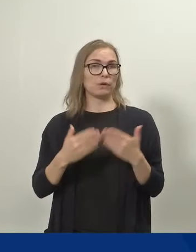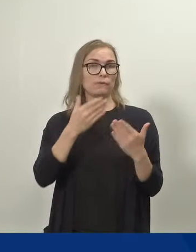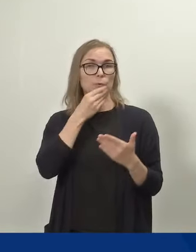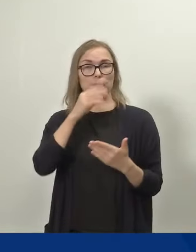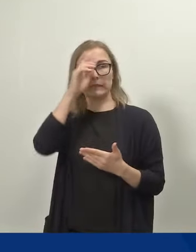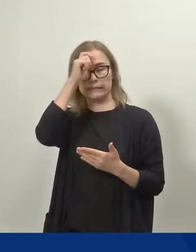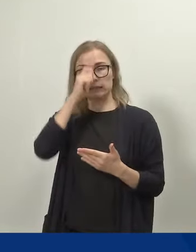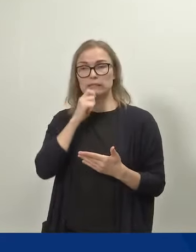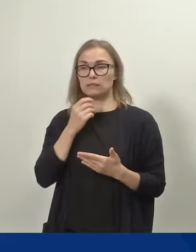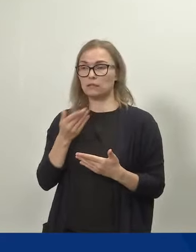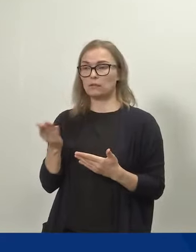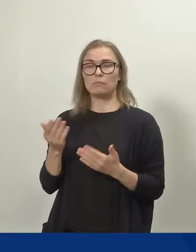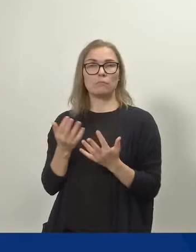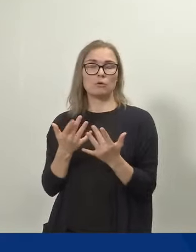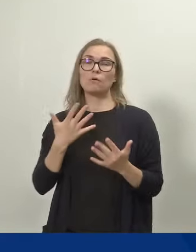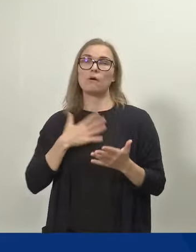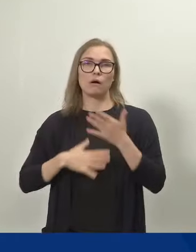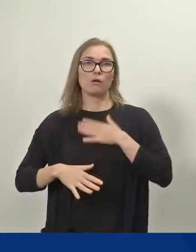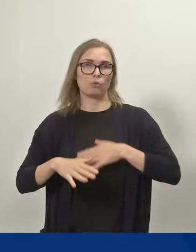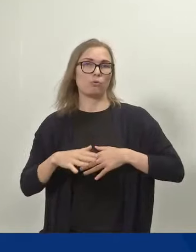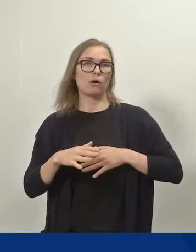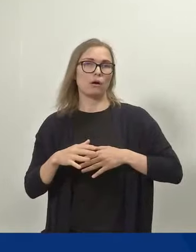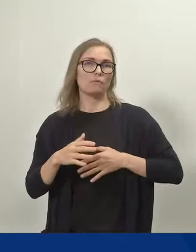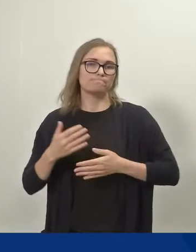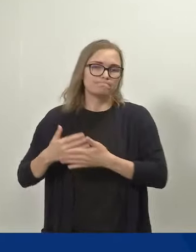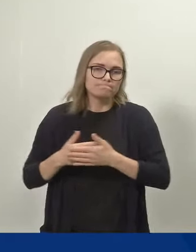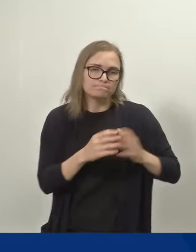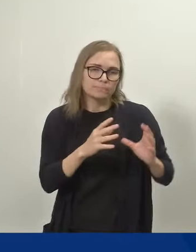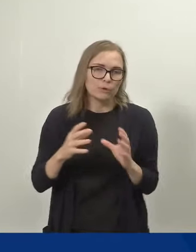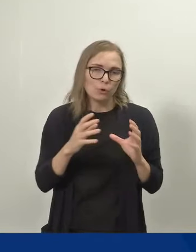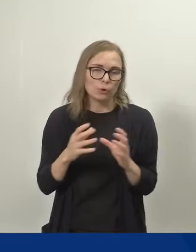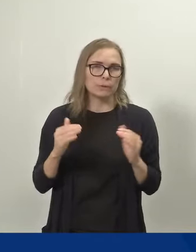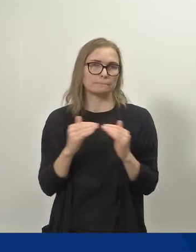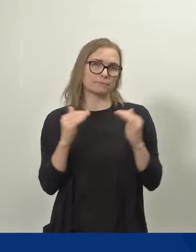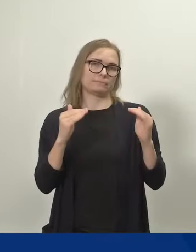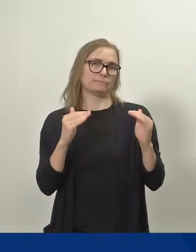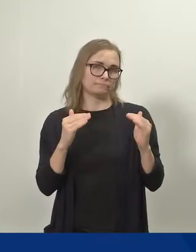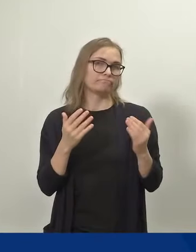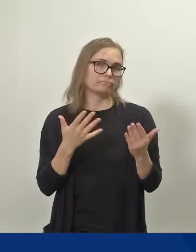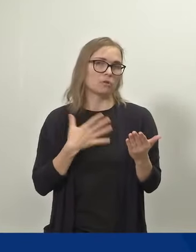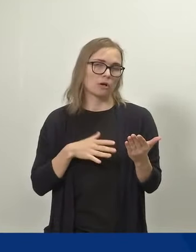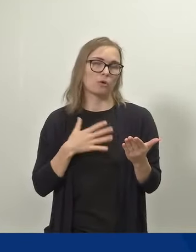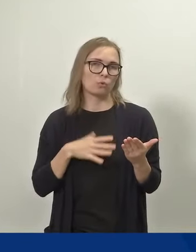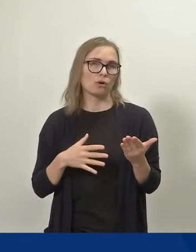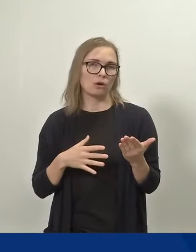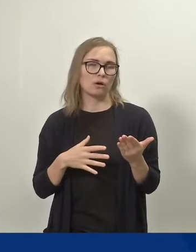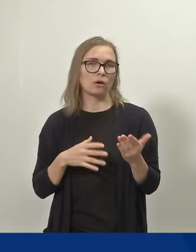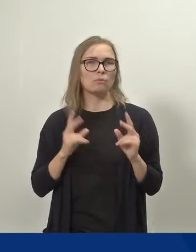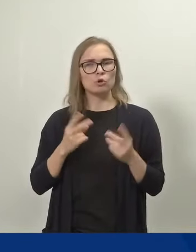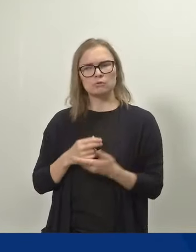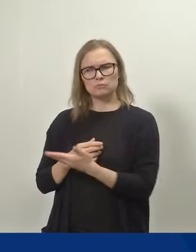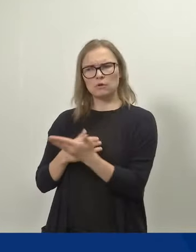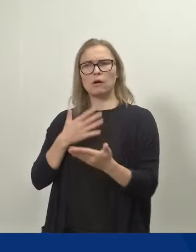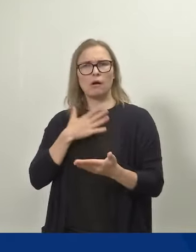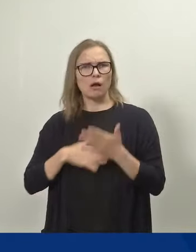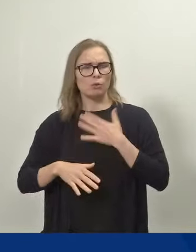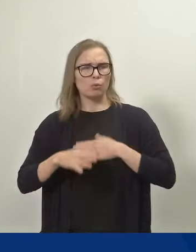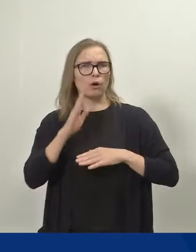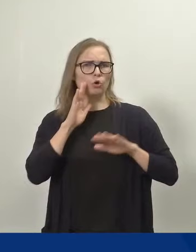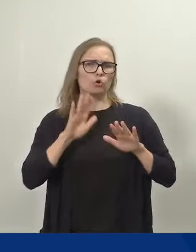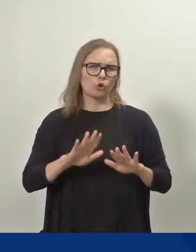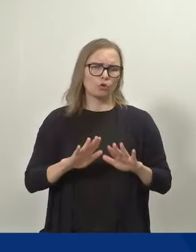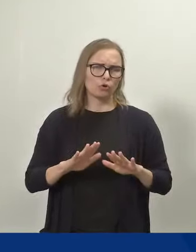haluaa osallistua siihen hoivavastuuseen yhtäläisesti ja ne haluaa olla kotona